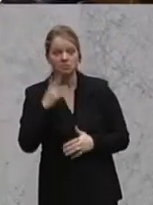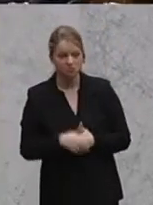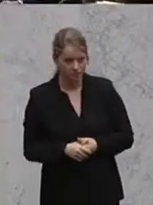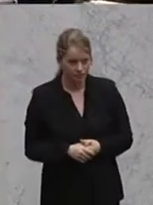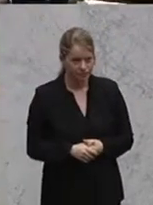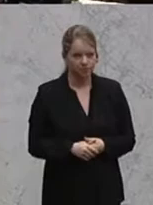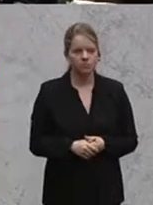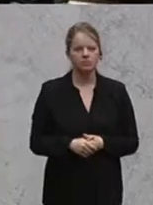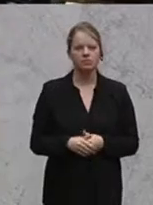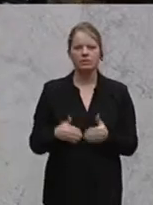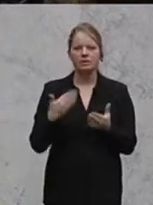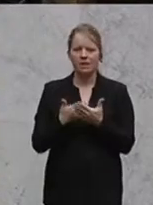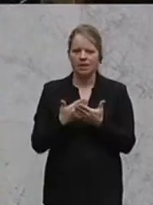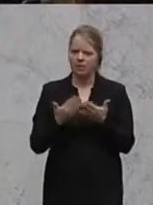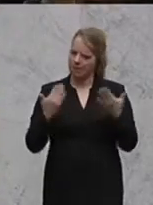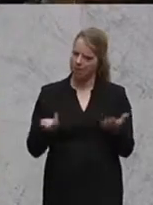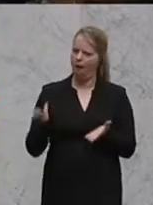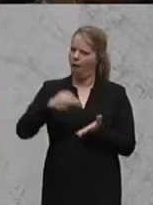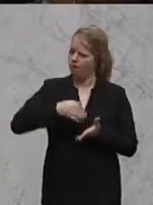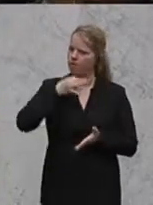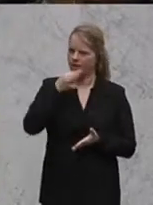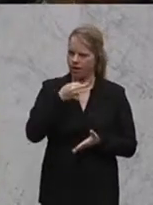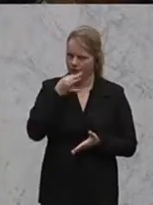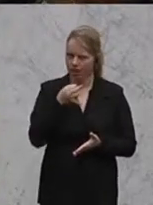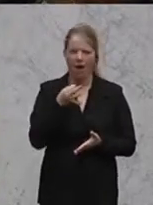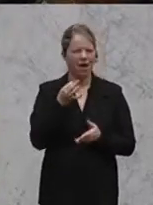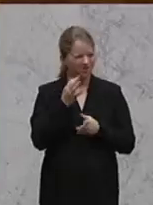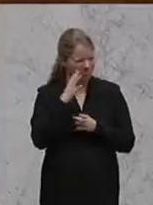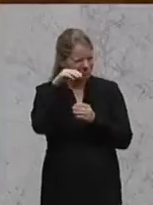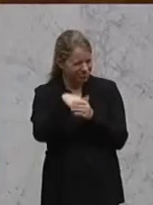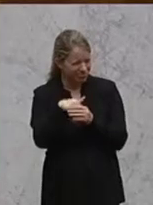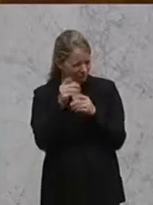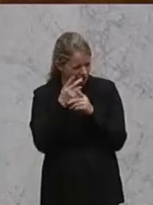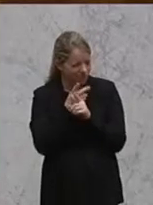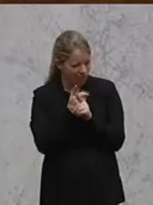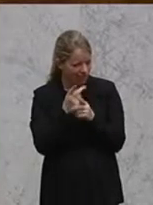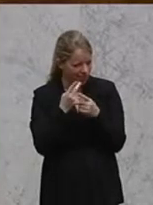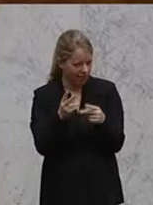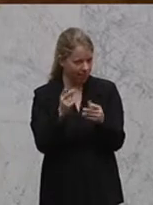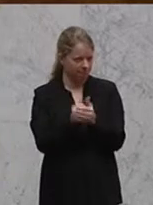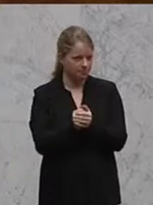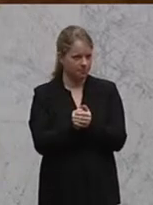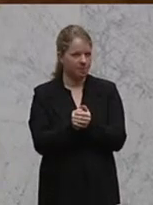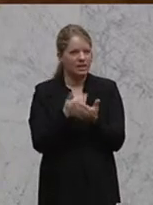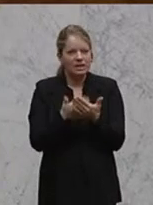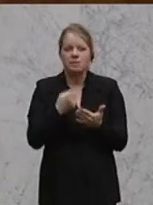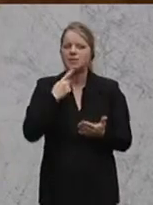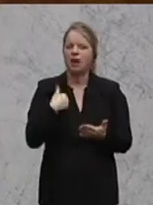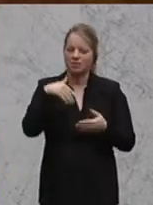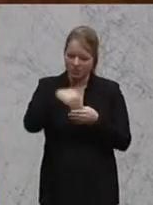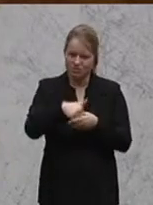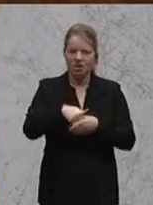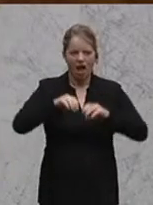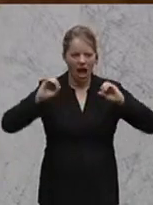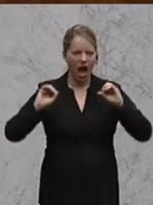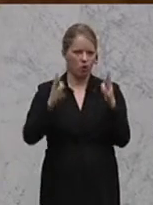Deshalb sprechen wir hier ja. Aber folgen Sie weiter. Das nur zur Einleitung der Aktualität. Das müssen wir uns